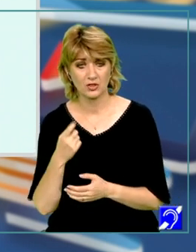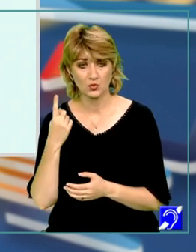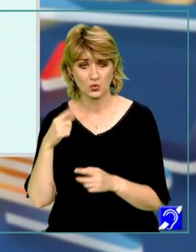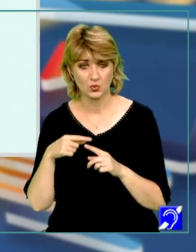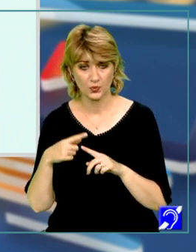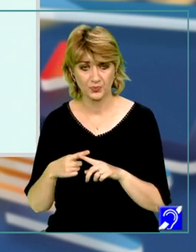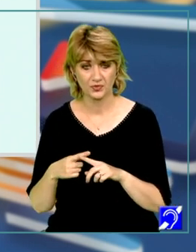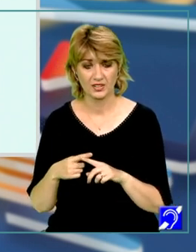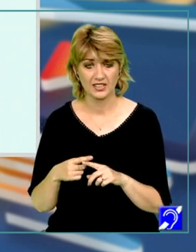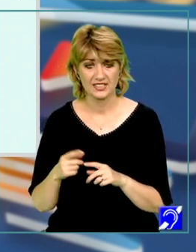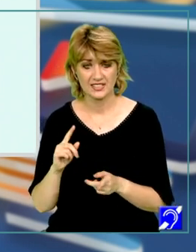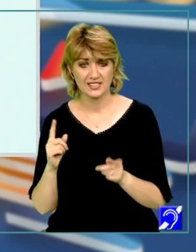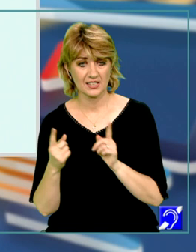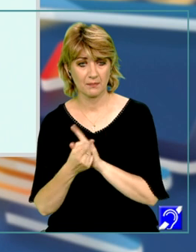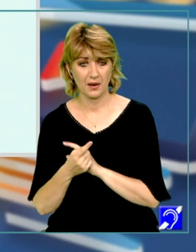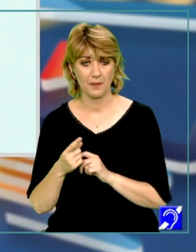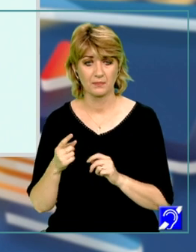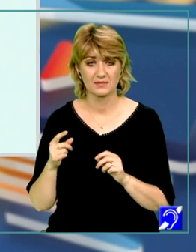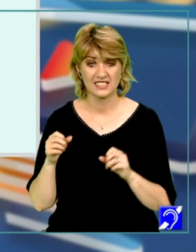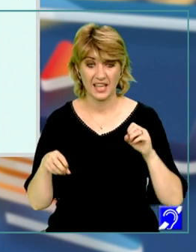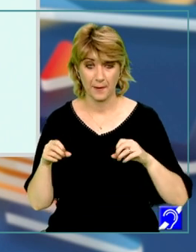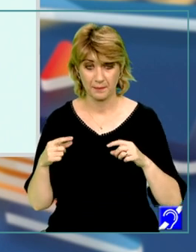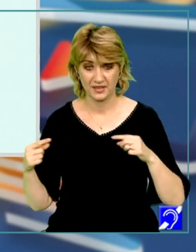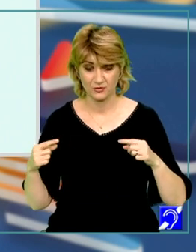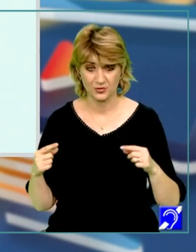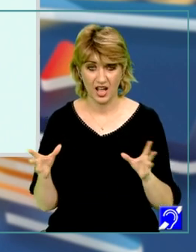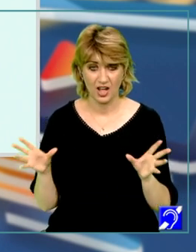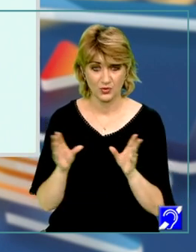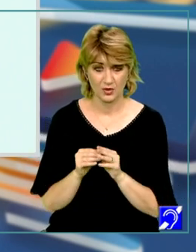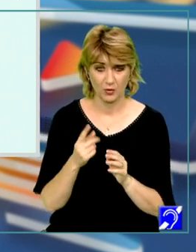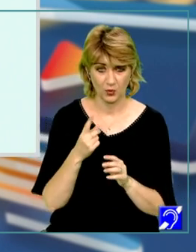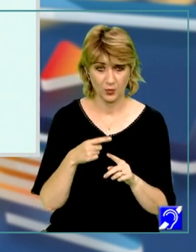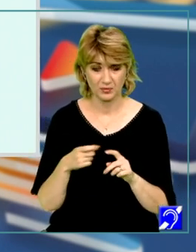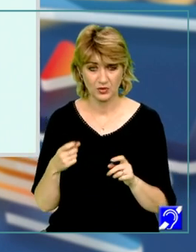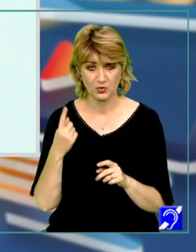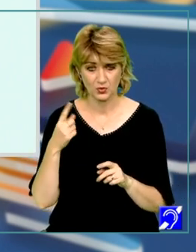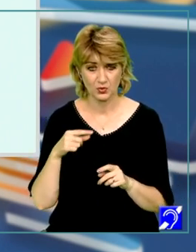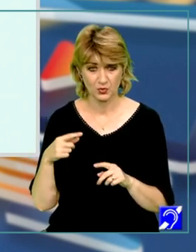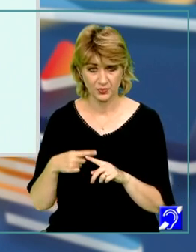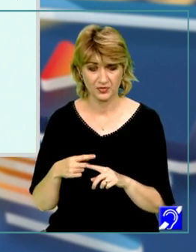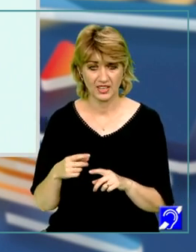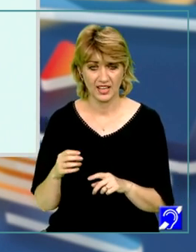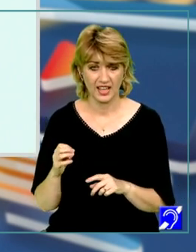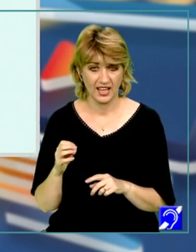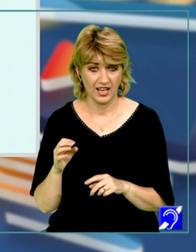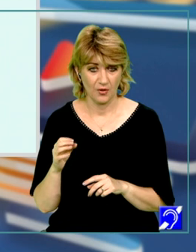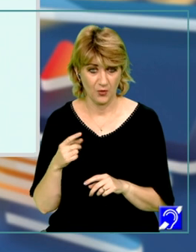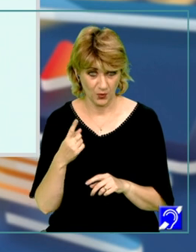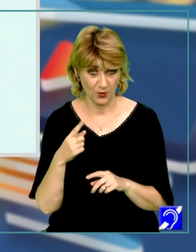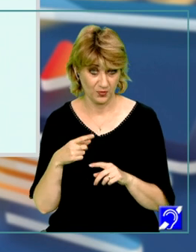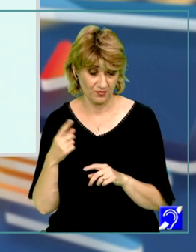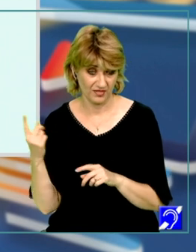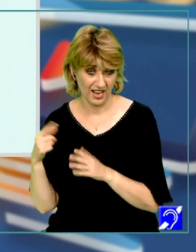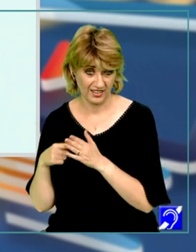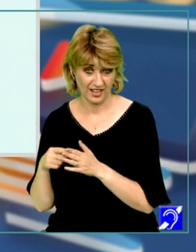schimbăm sensul și semnele, apoi adunând 1 în ambii membri, obținem evaluarea expresiei 1 minus 1 pe